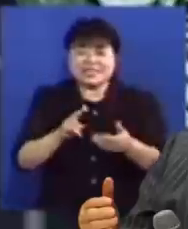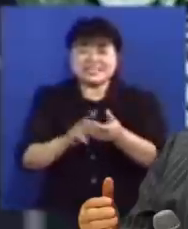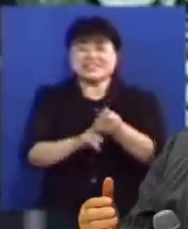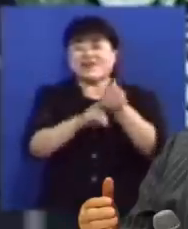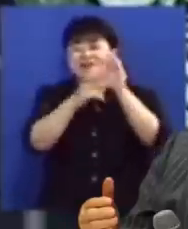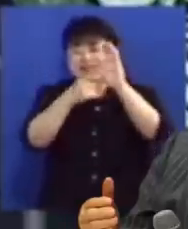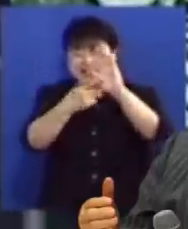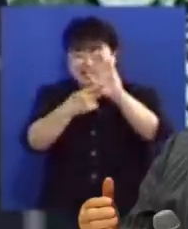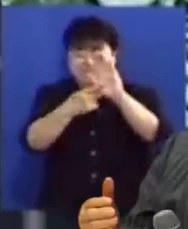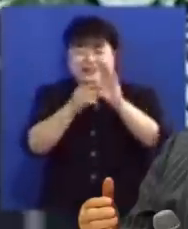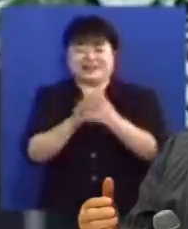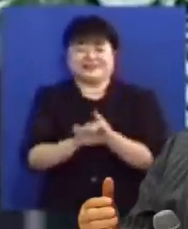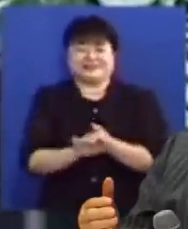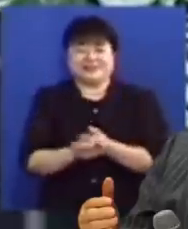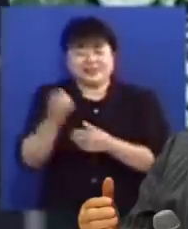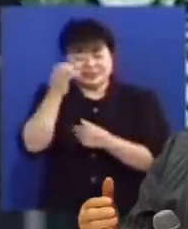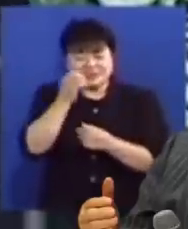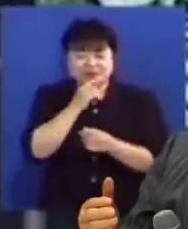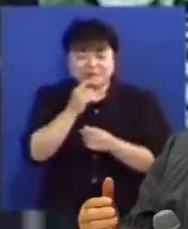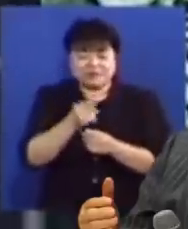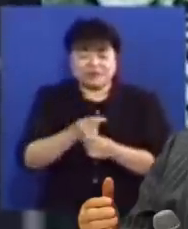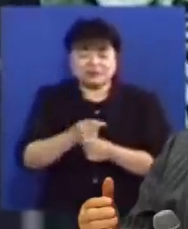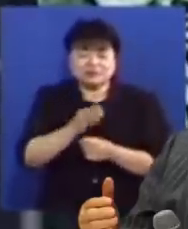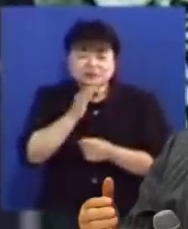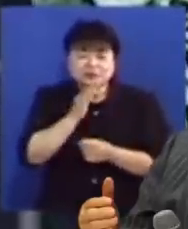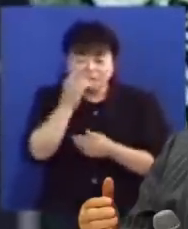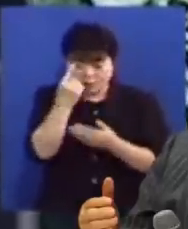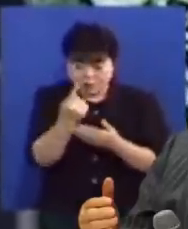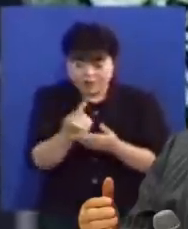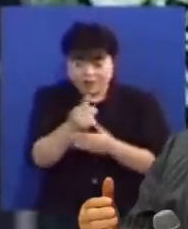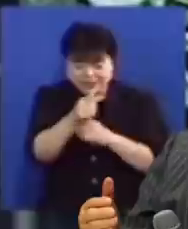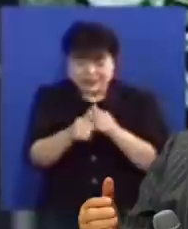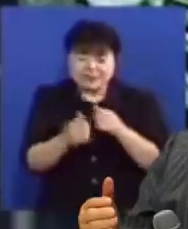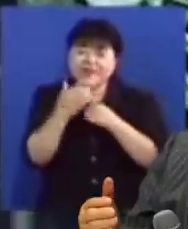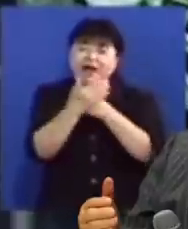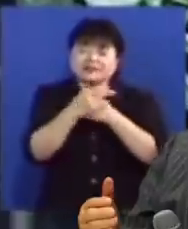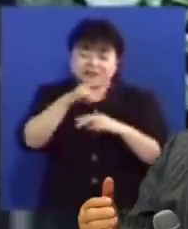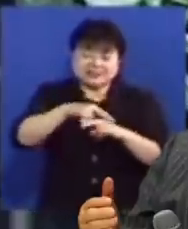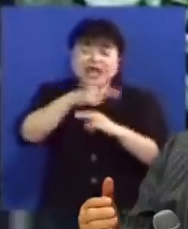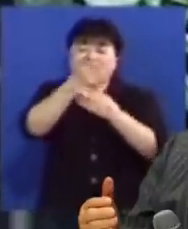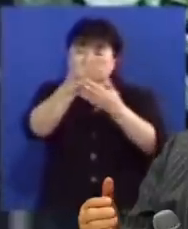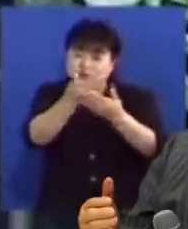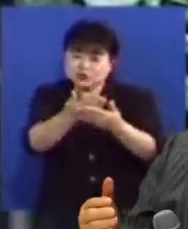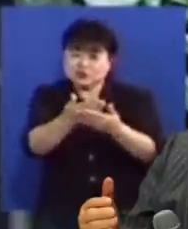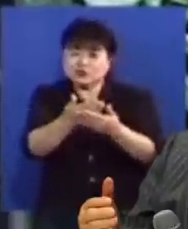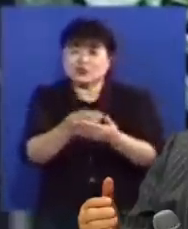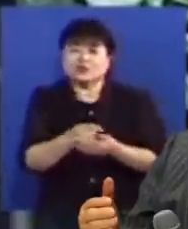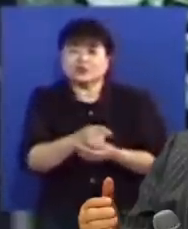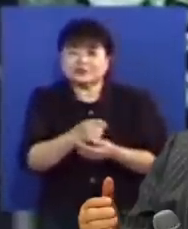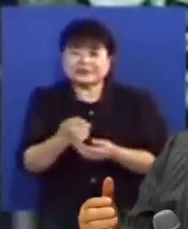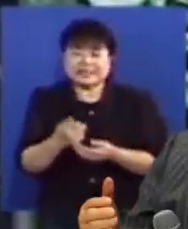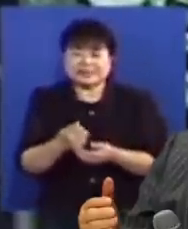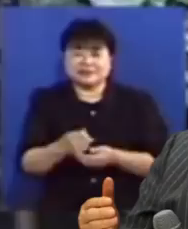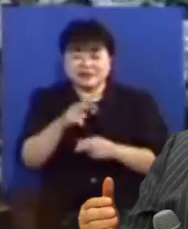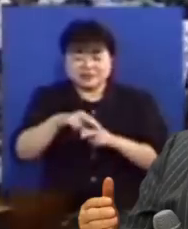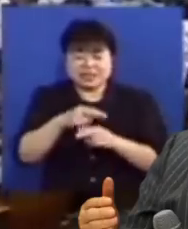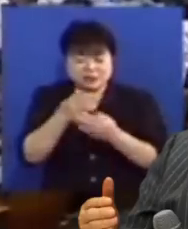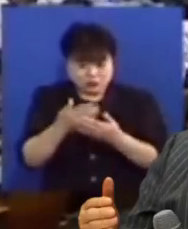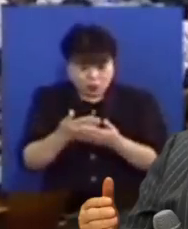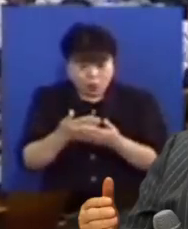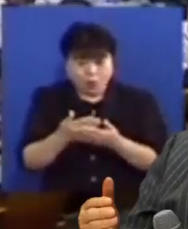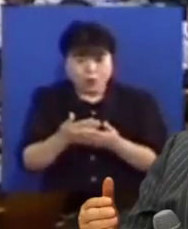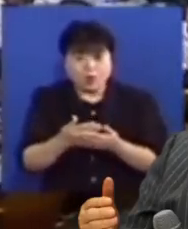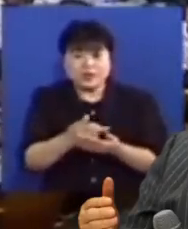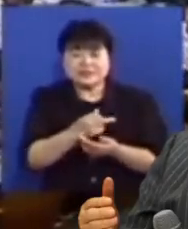일어나게 되는 것입니다 성령은 물론 우리에게 오면 하나님의 은사를 주시지요 크고 적은 은사를 주시는데 가장